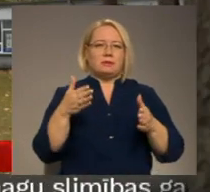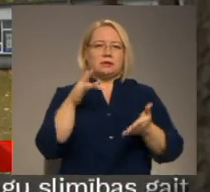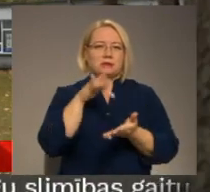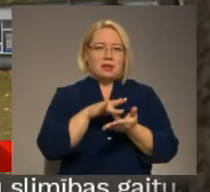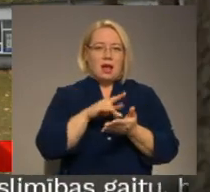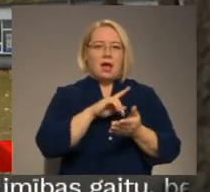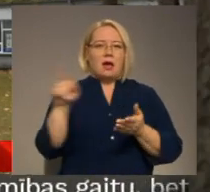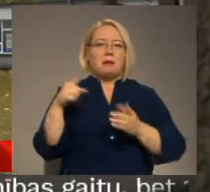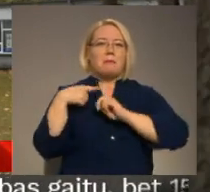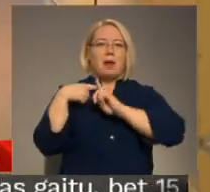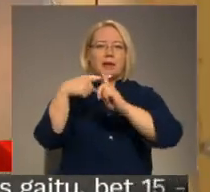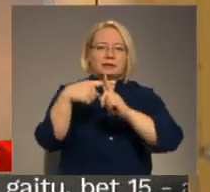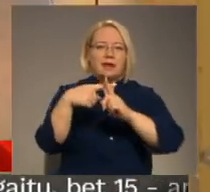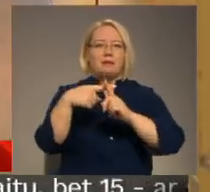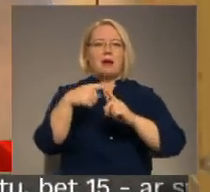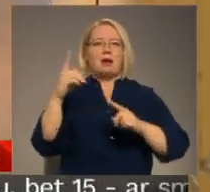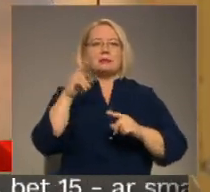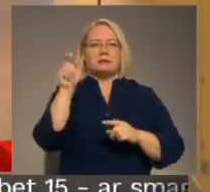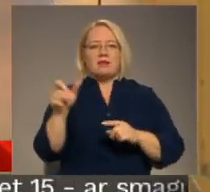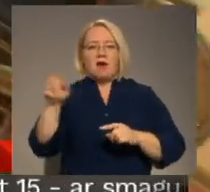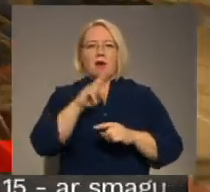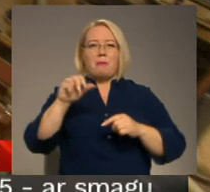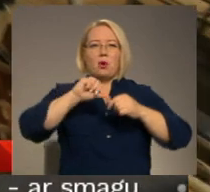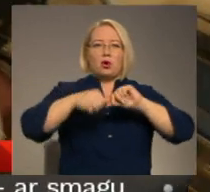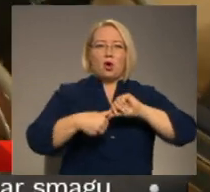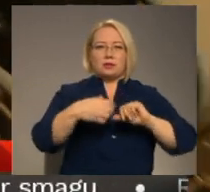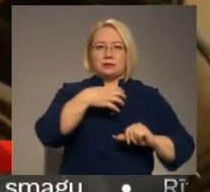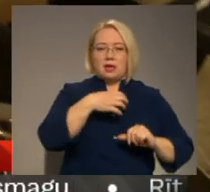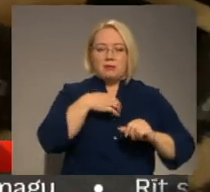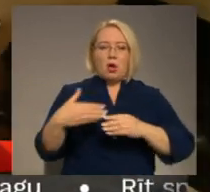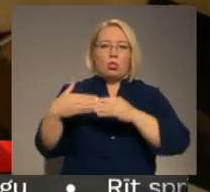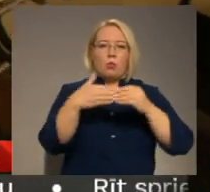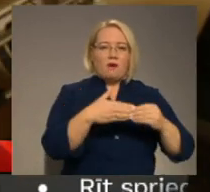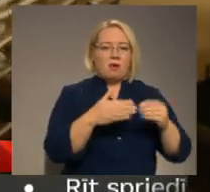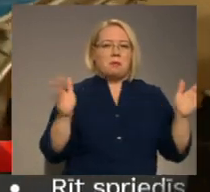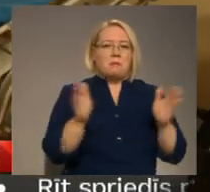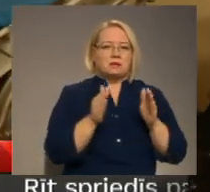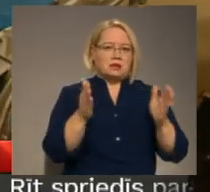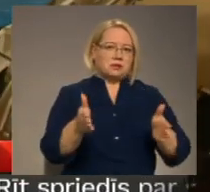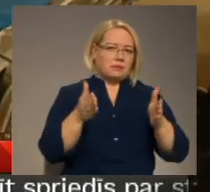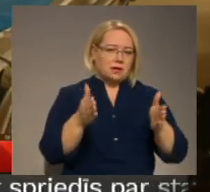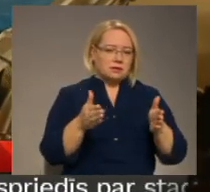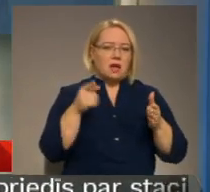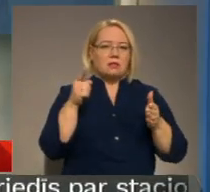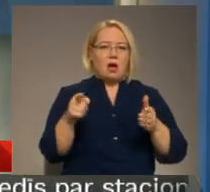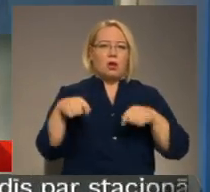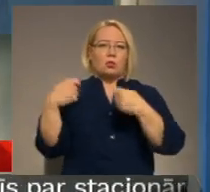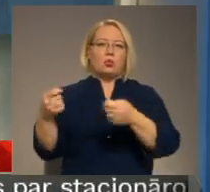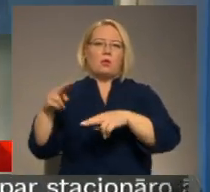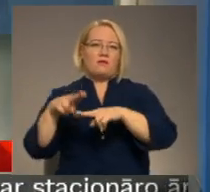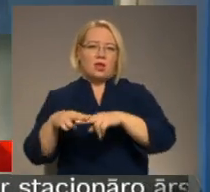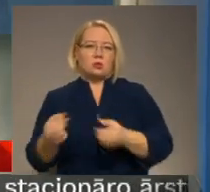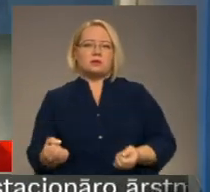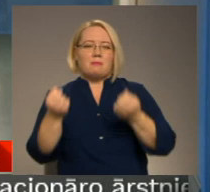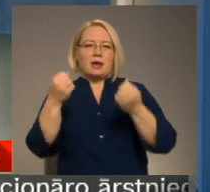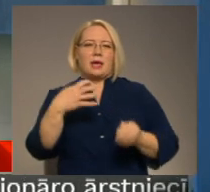dienestas pacientus ar hroniskām saslimšanām nogādā ārpus Rīgas mazajā slimnīcās, tā atbrīvojot vietu smagajiem slimniekiem